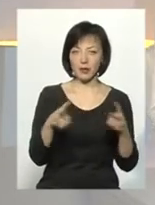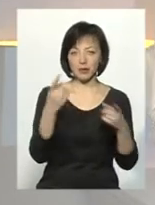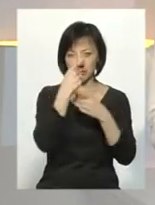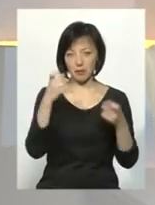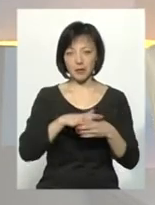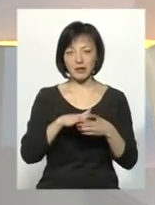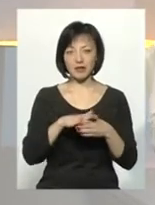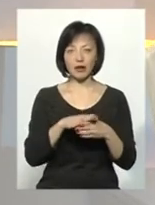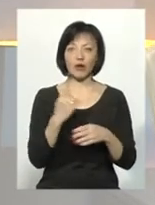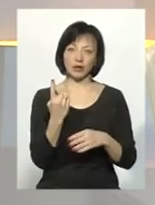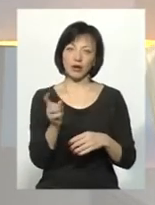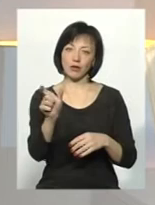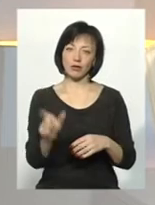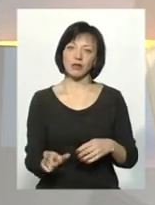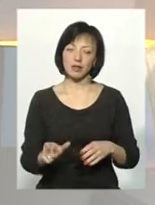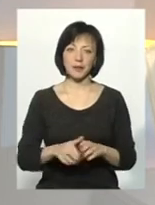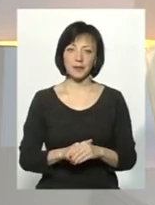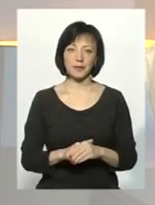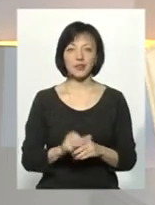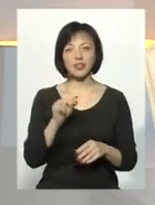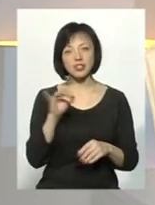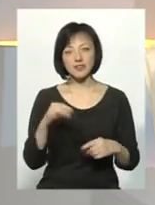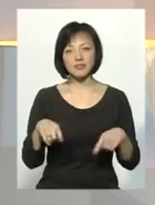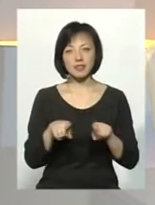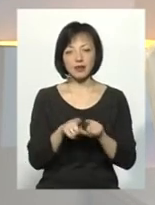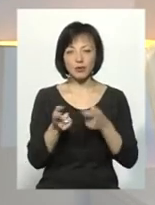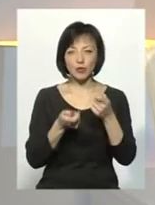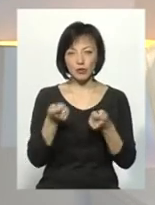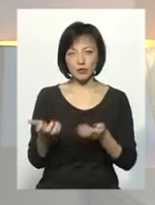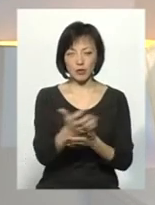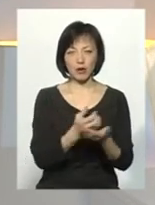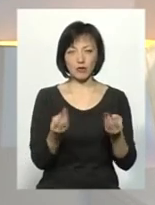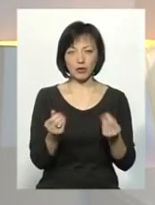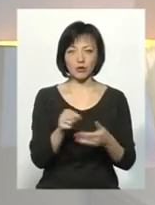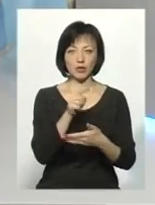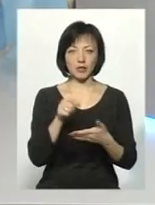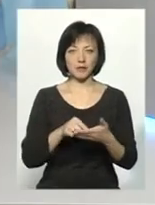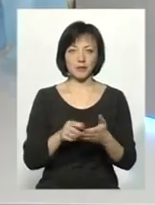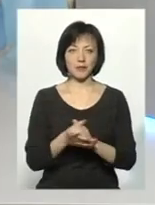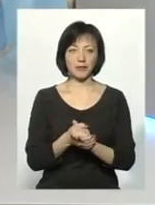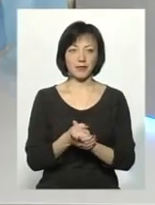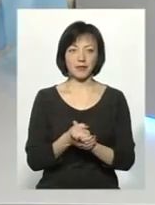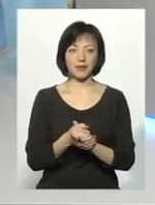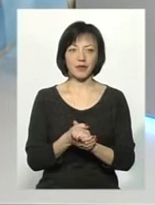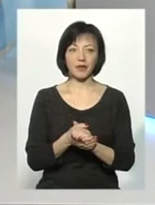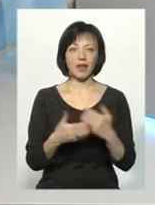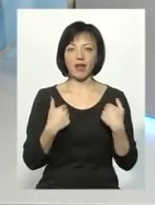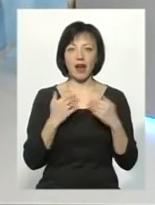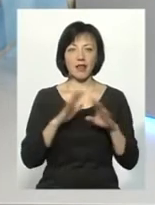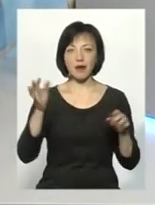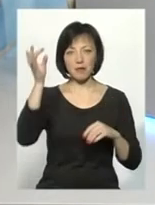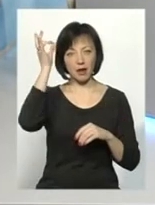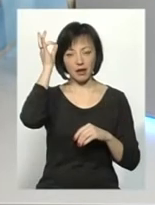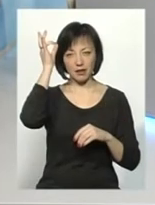прізвище, чи все-таки одна якась людина-благодійник? Чи все-таки по крихті збираються гроші? Я, мабуть, не пригадаю.